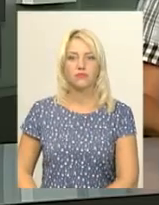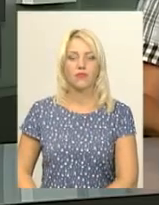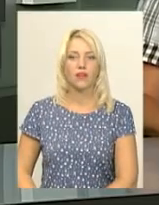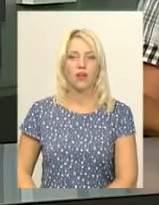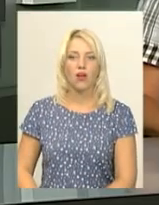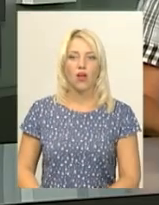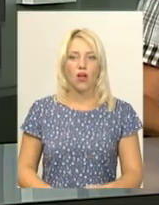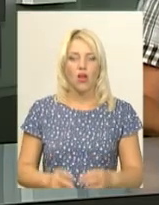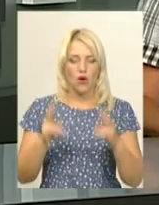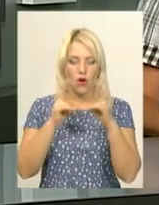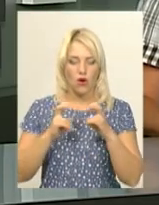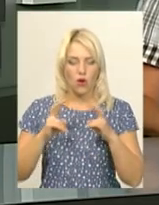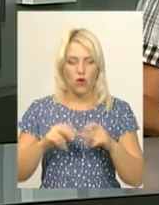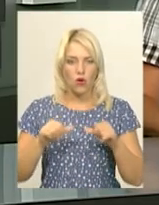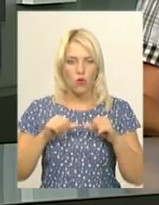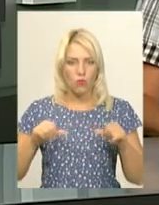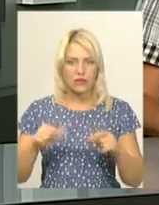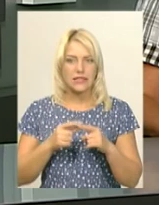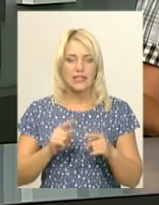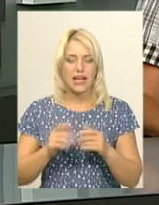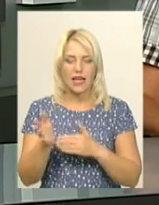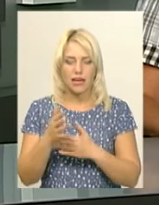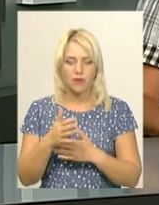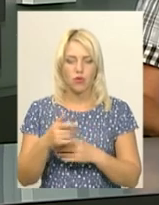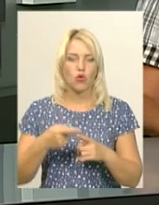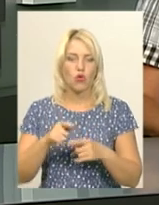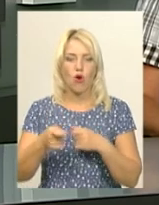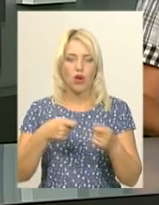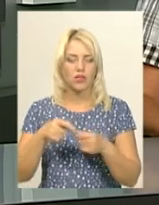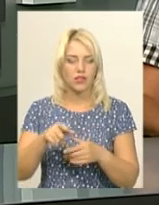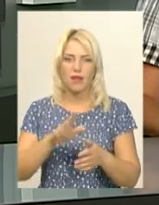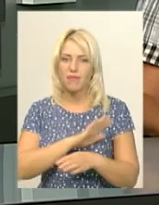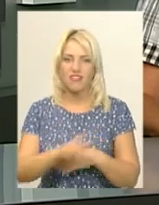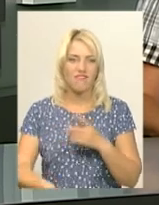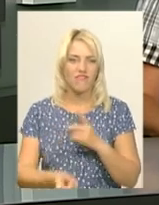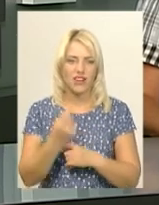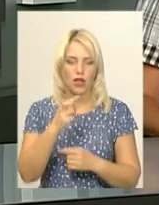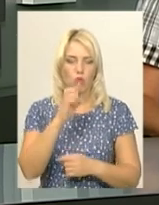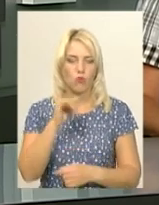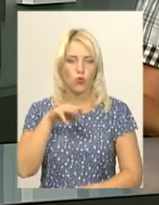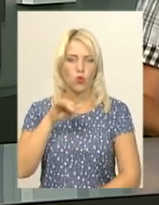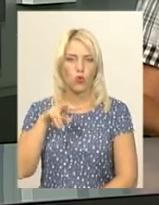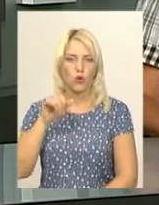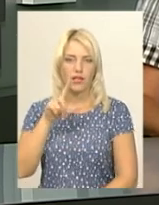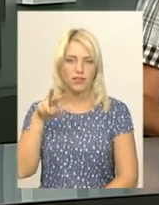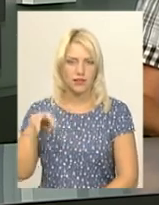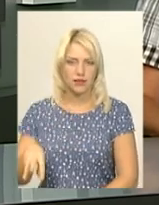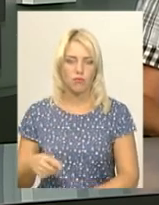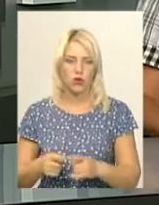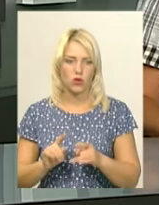Комісійне обстеження рибного ринку в Литичіві не виявило там збудника ботулізму. Про це повідомив начальник одного з управлінь